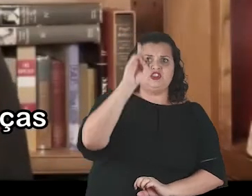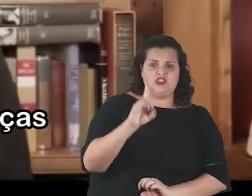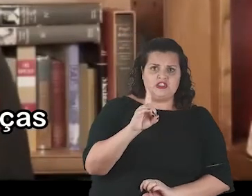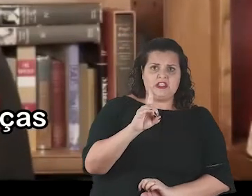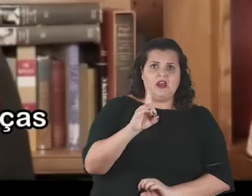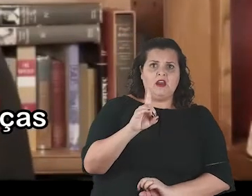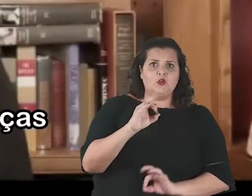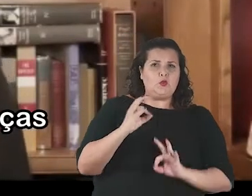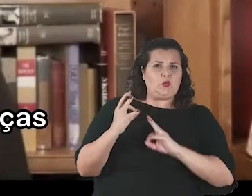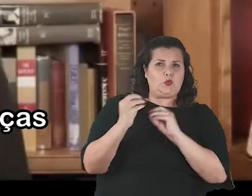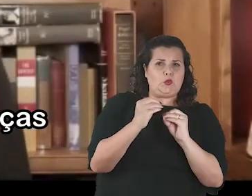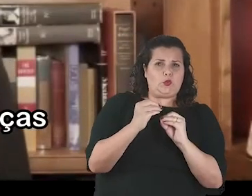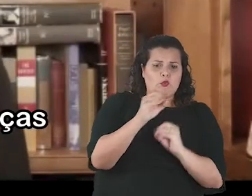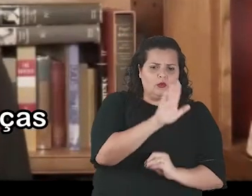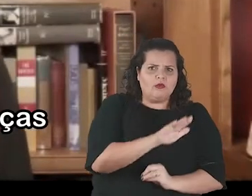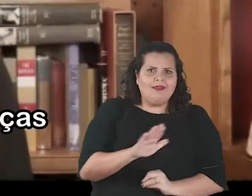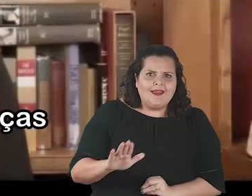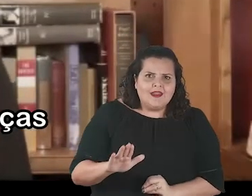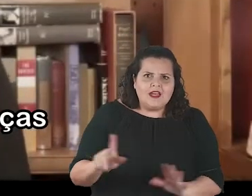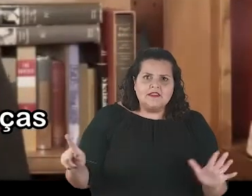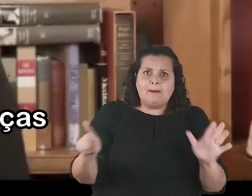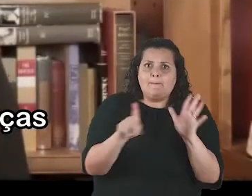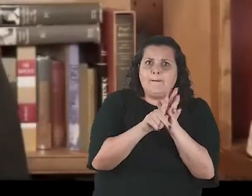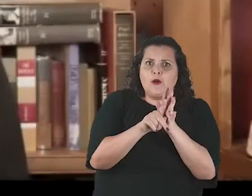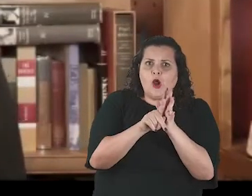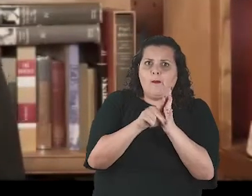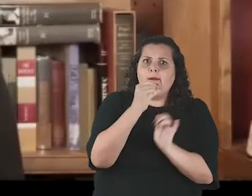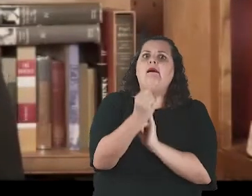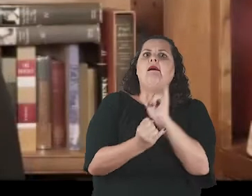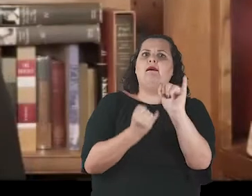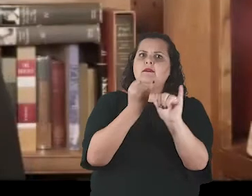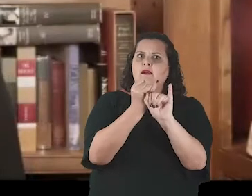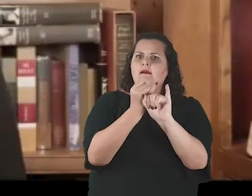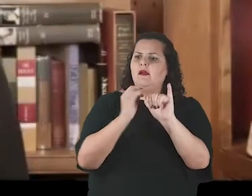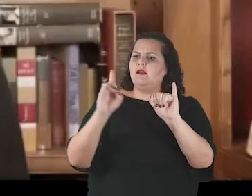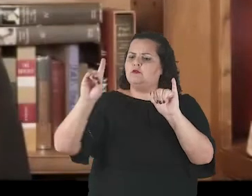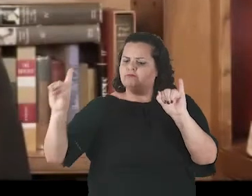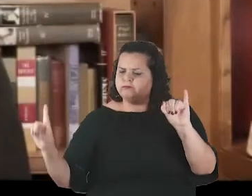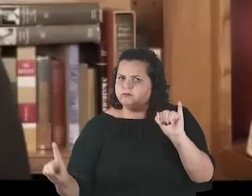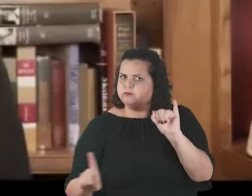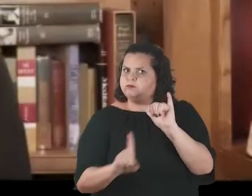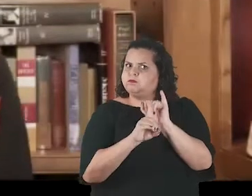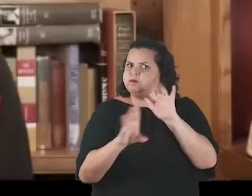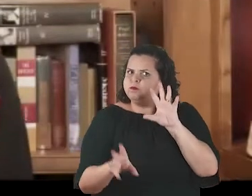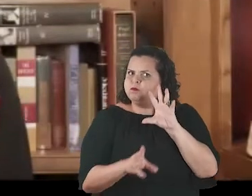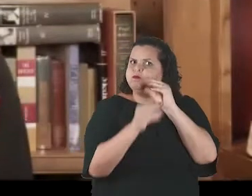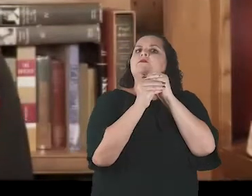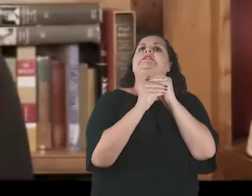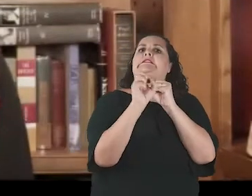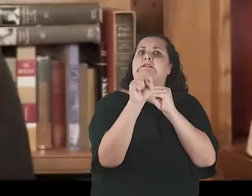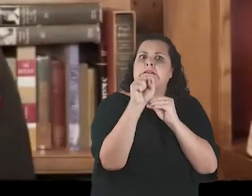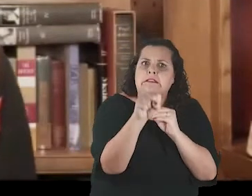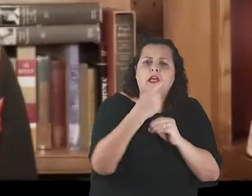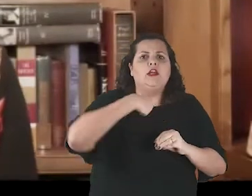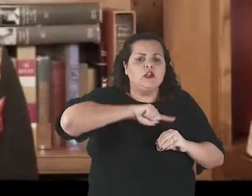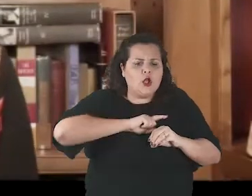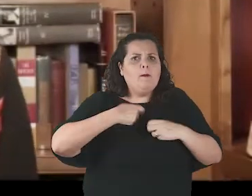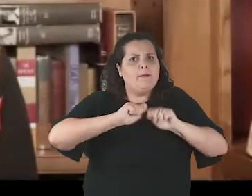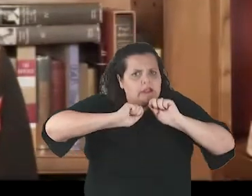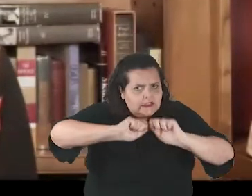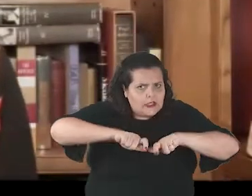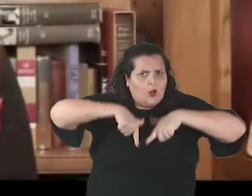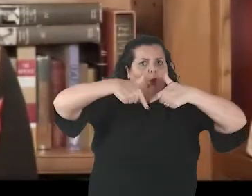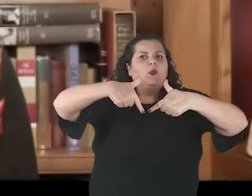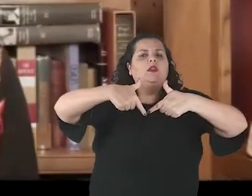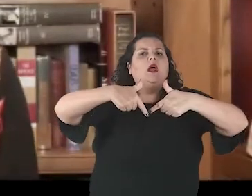children's rights into all things digital marks the end of the cyberspace mythos and